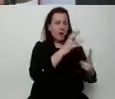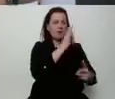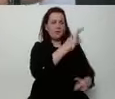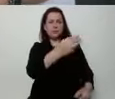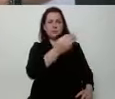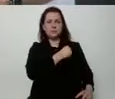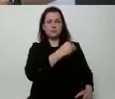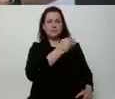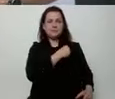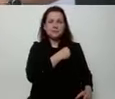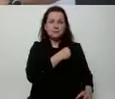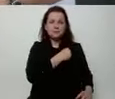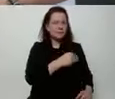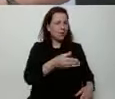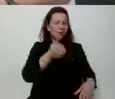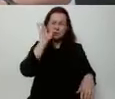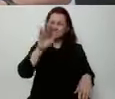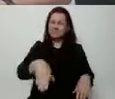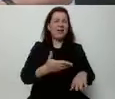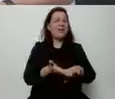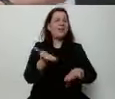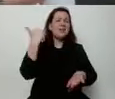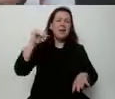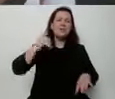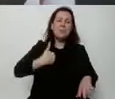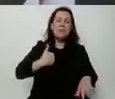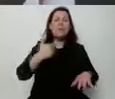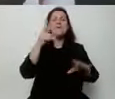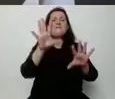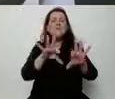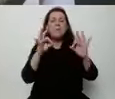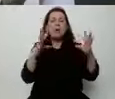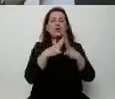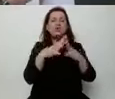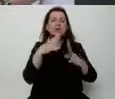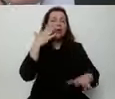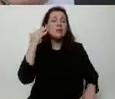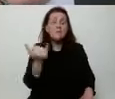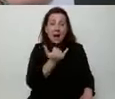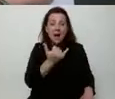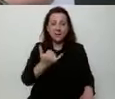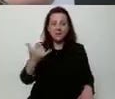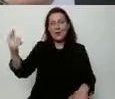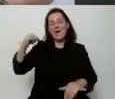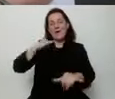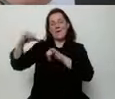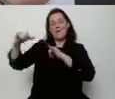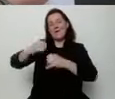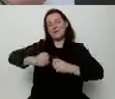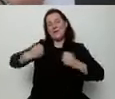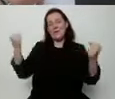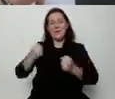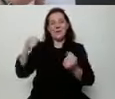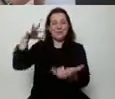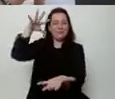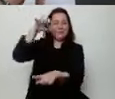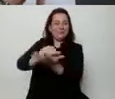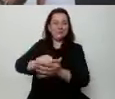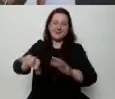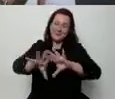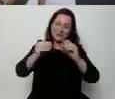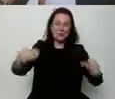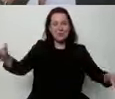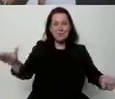to już dawno odbyłyby się wybory 10 maja. Ta władza miałaby totalny monopol. Natomiast dziś jest